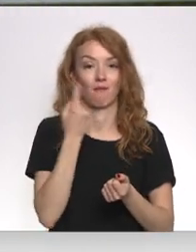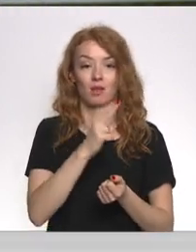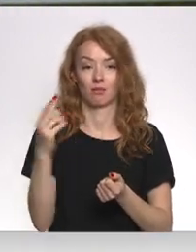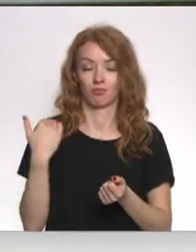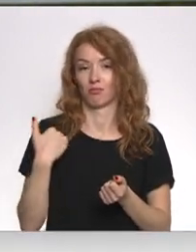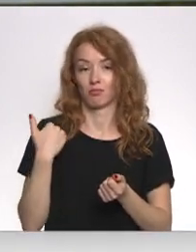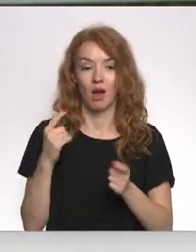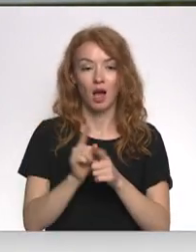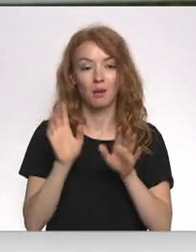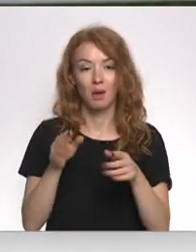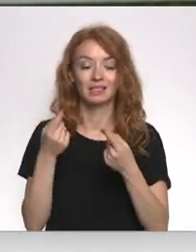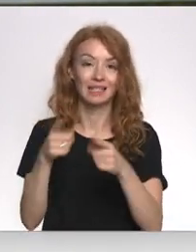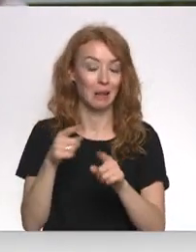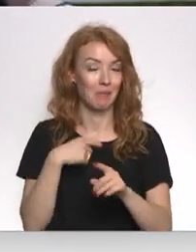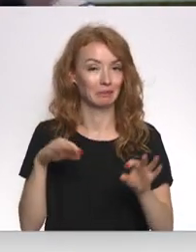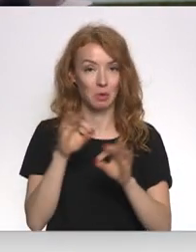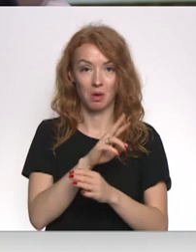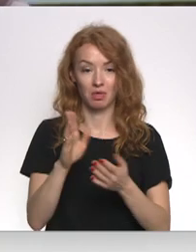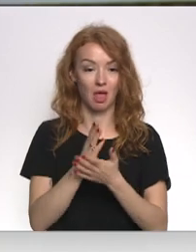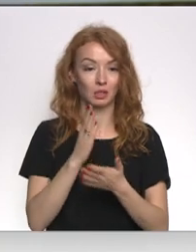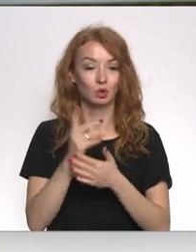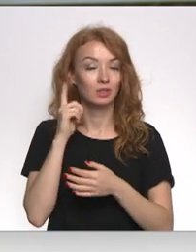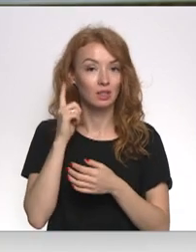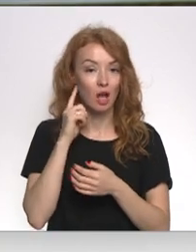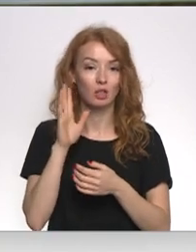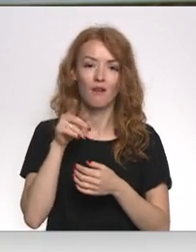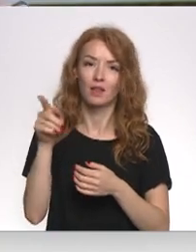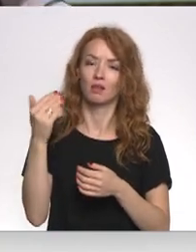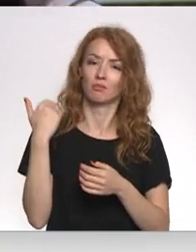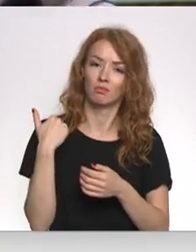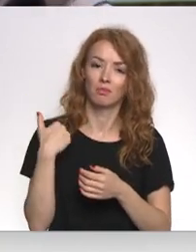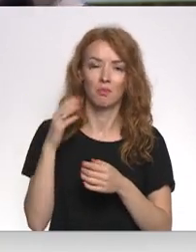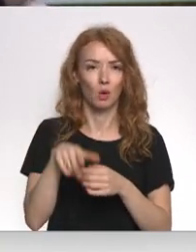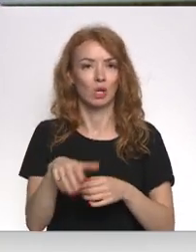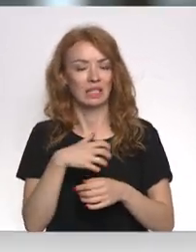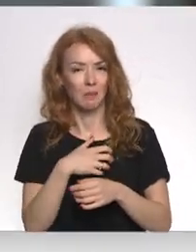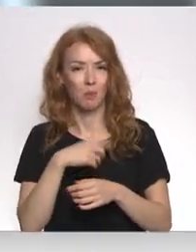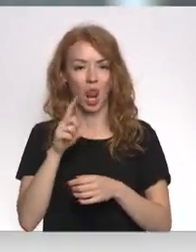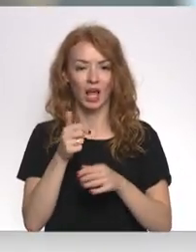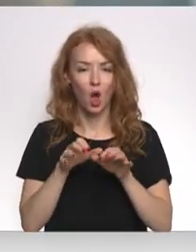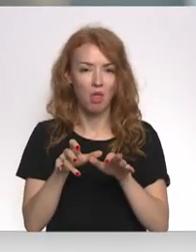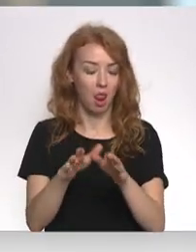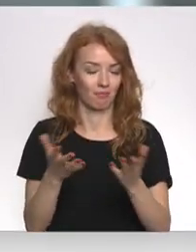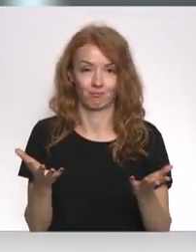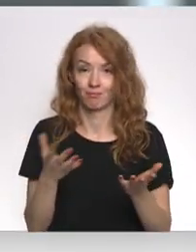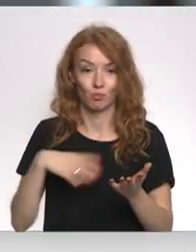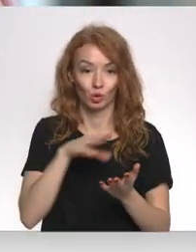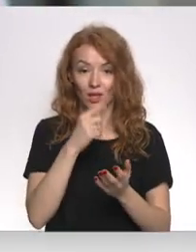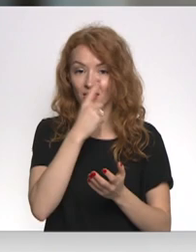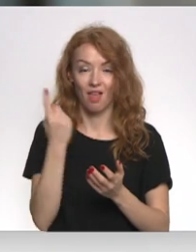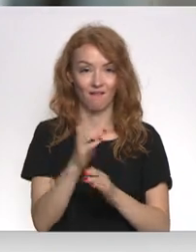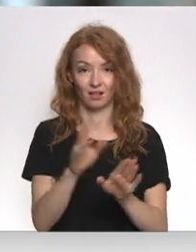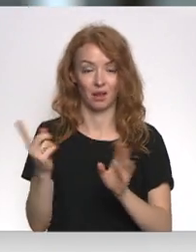nav teicis, arī par citiem es arī neko neesmu džerdējuši, lai viņi kaut ko teiktu par to stīmību vai vēl kaut ko, nezinu, nē. Mums neviens